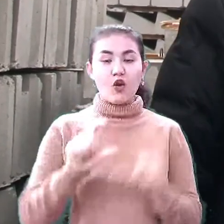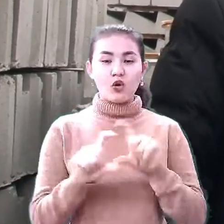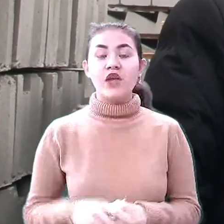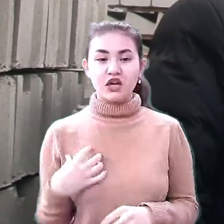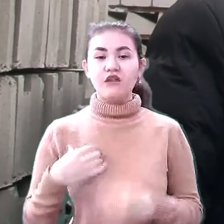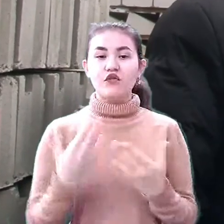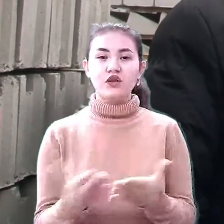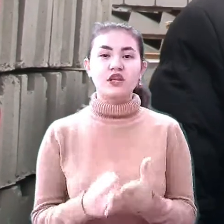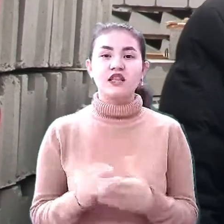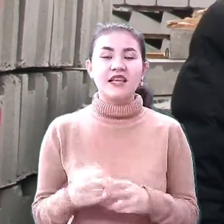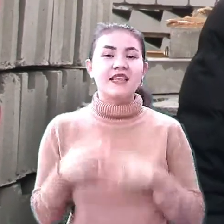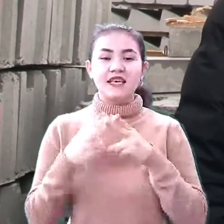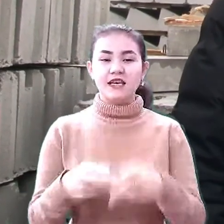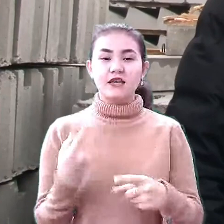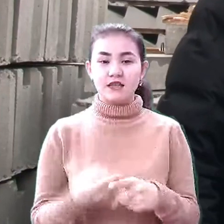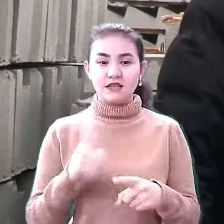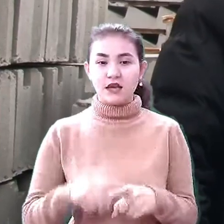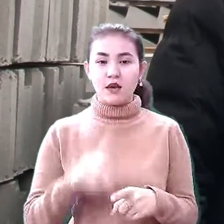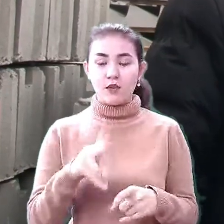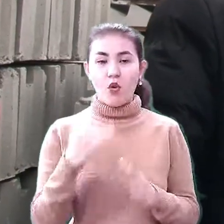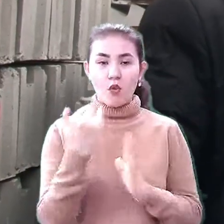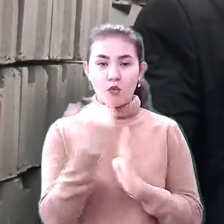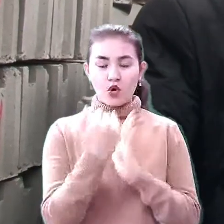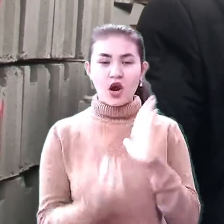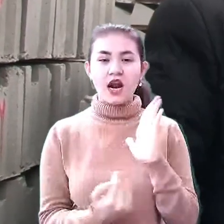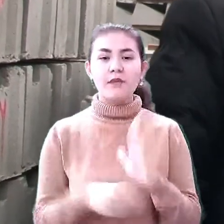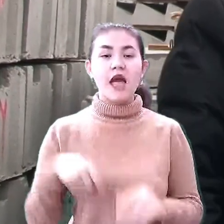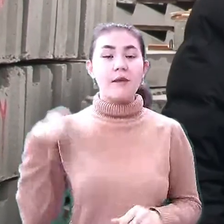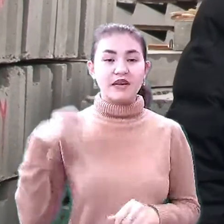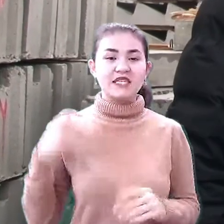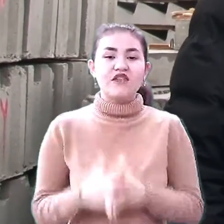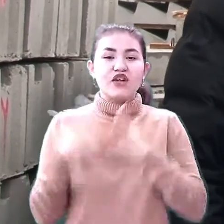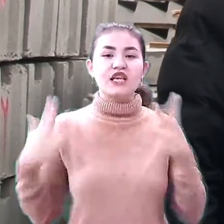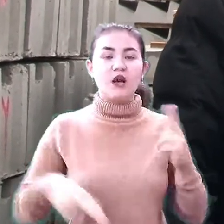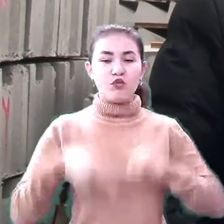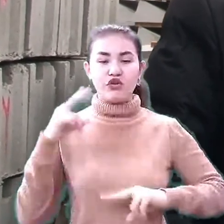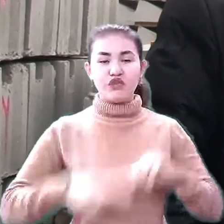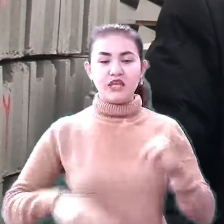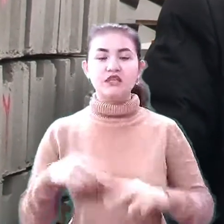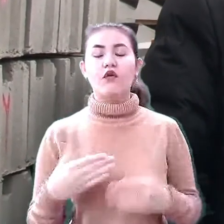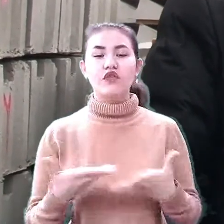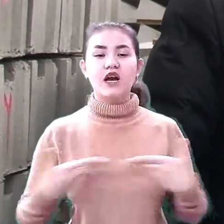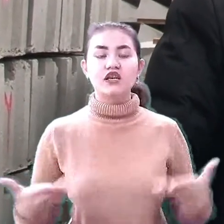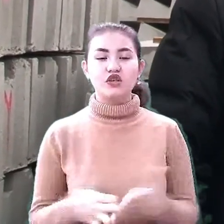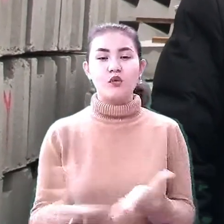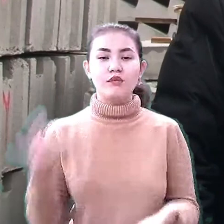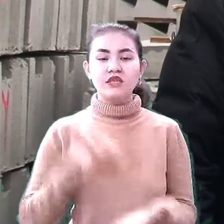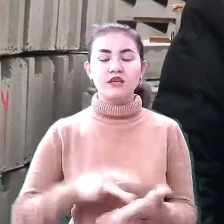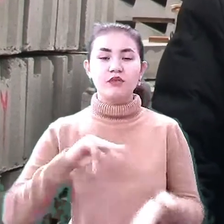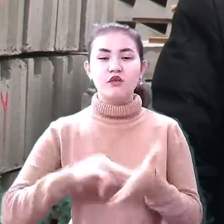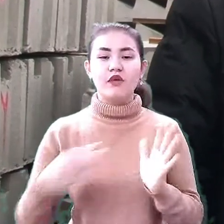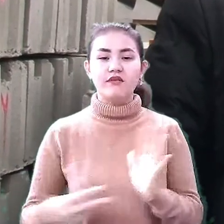вони туди не доїхали. Це по програмі президента. Це велике будівництво в нашому місті планувався